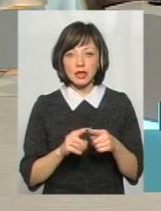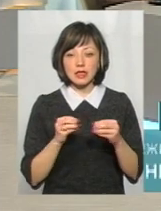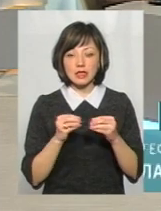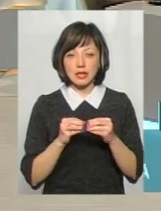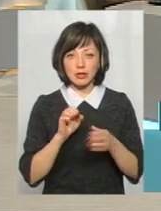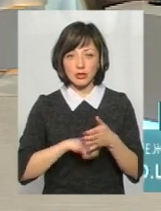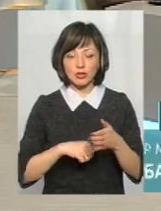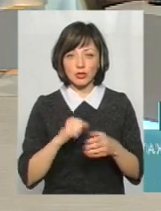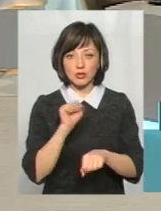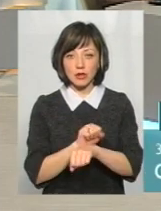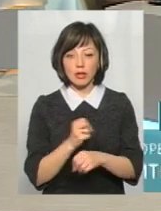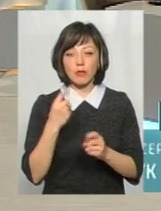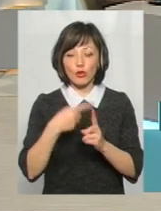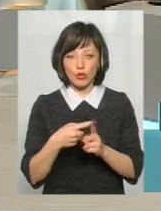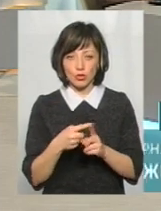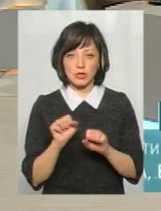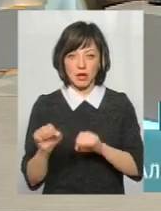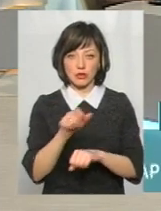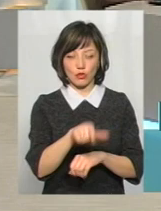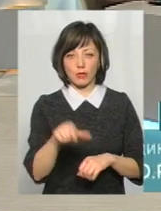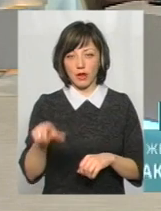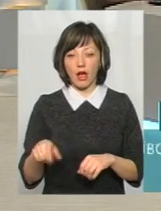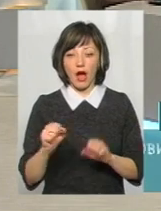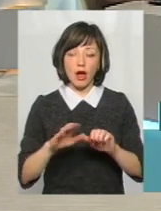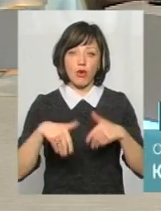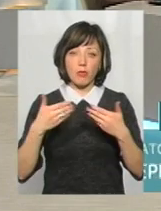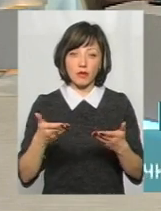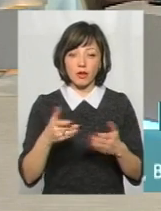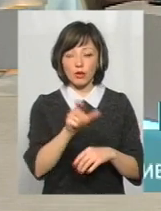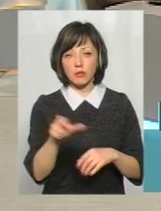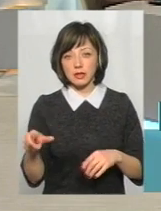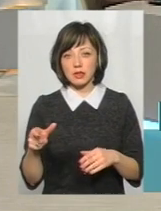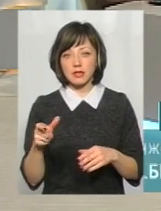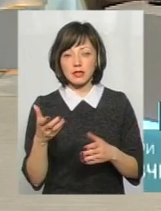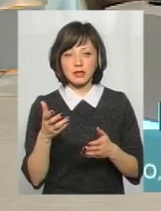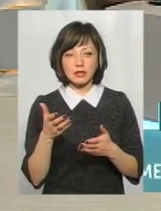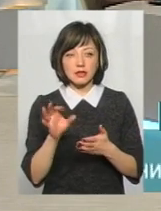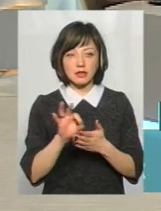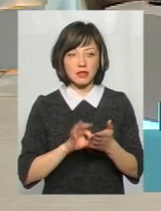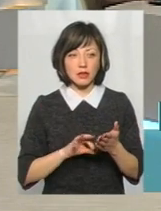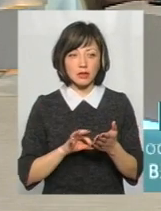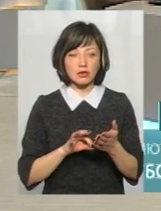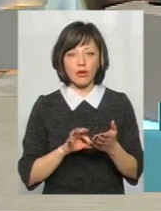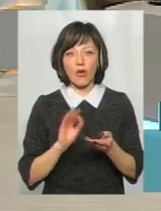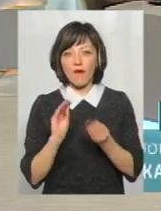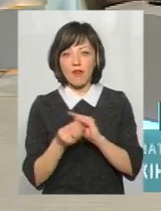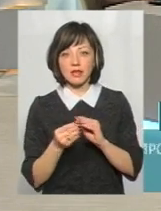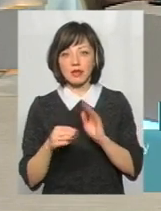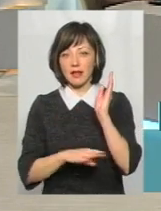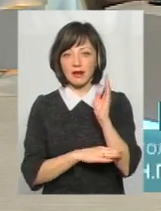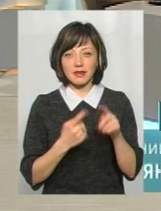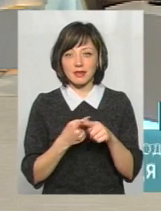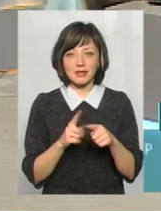зупинки, то це буде плюс до захисту просто громадянина. А рекомендувати громадянам заходити за зупинки, ховатись за деревами, ну це не